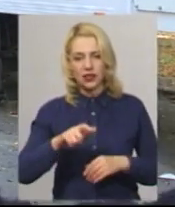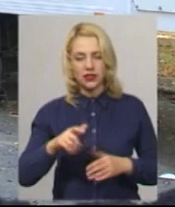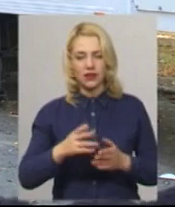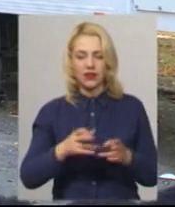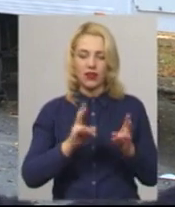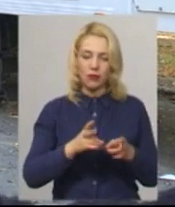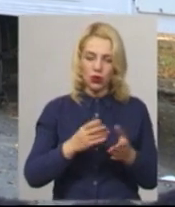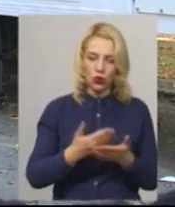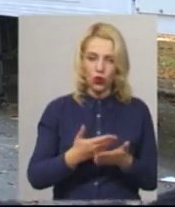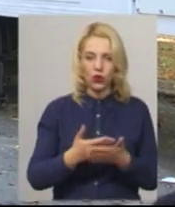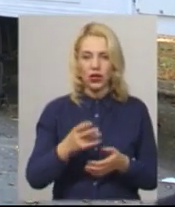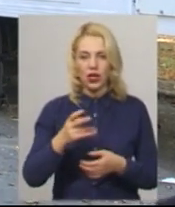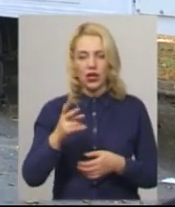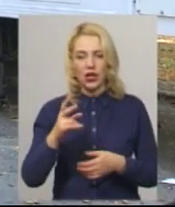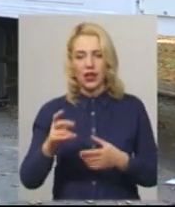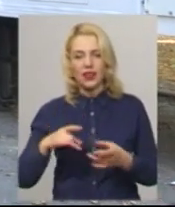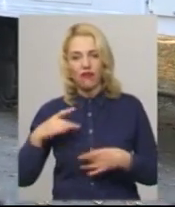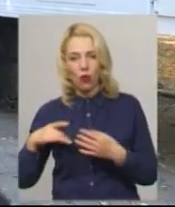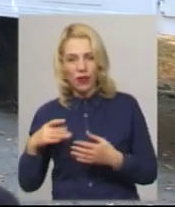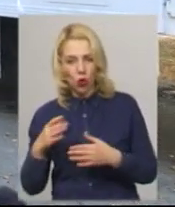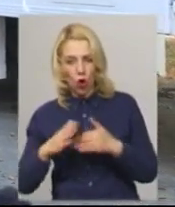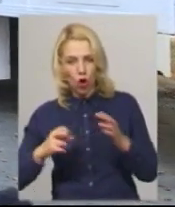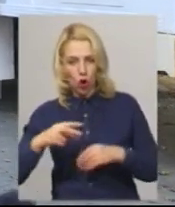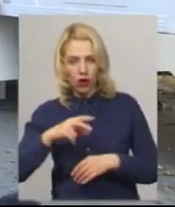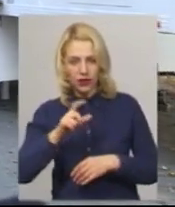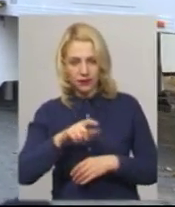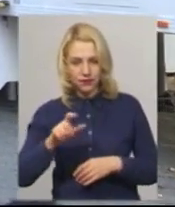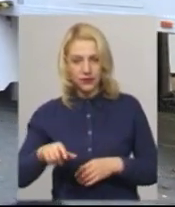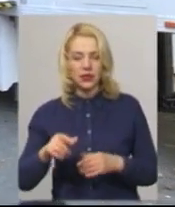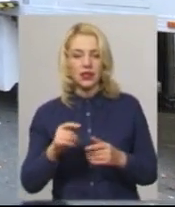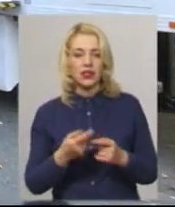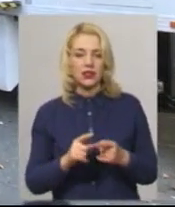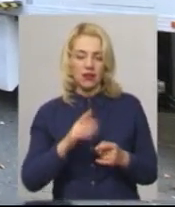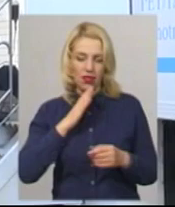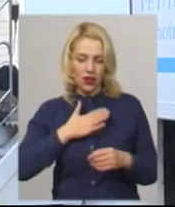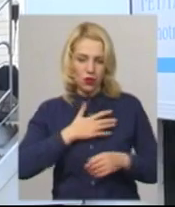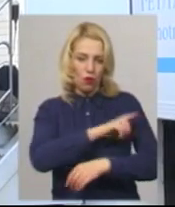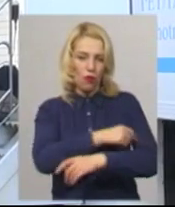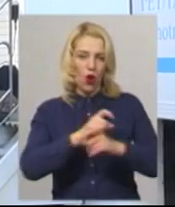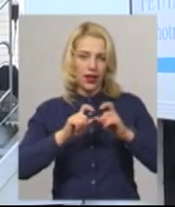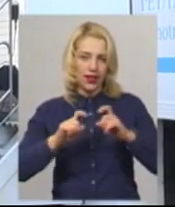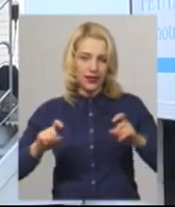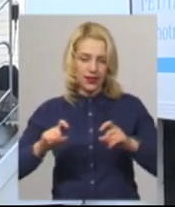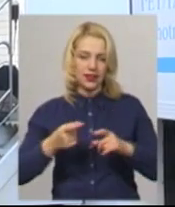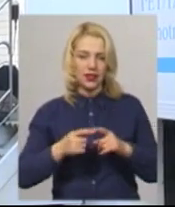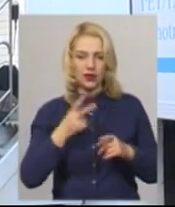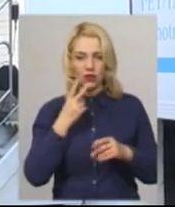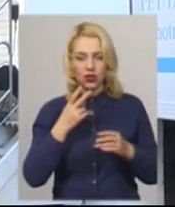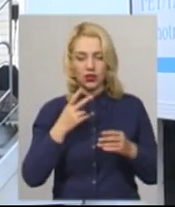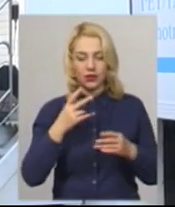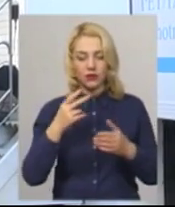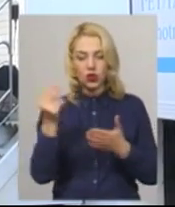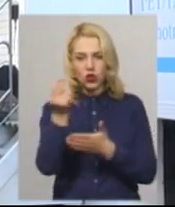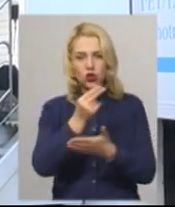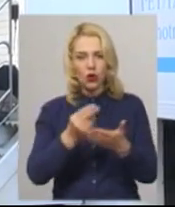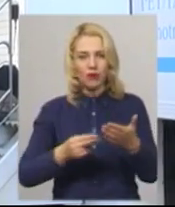травматолога, маються на увазі невропатолога. З наших поліклінік зображення порівняно з тим, що